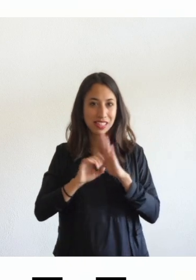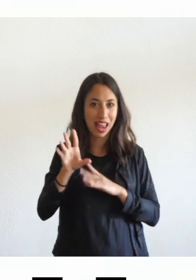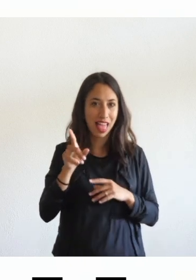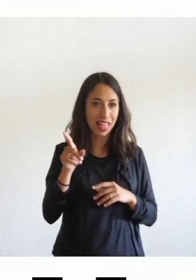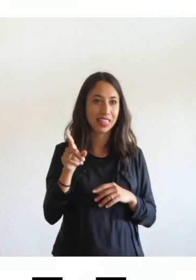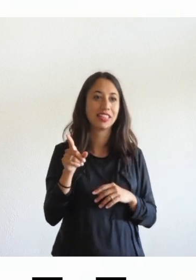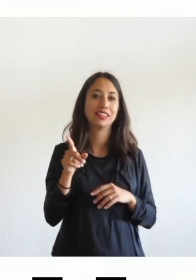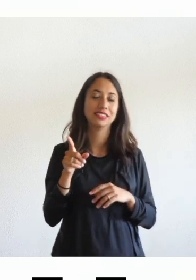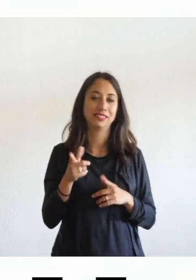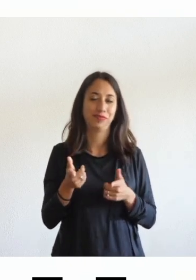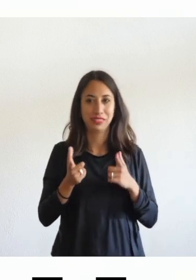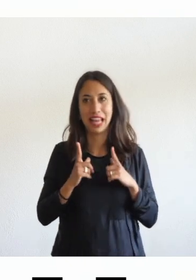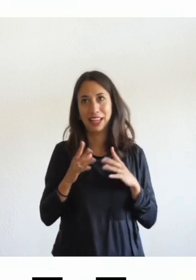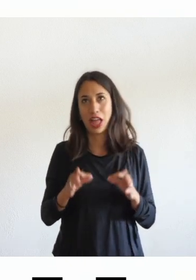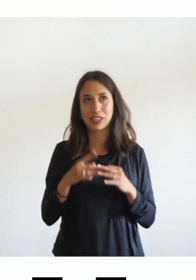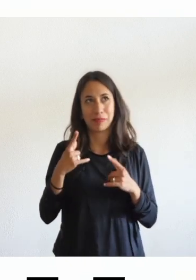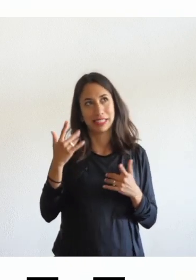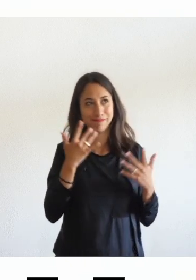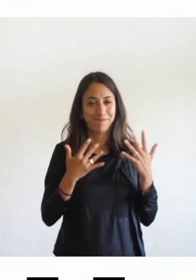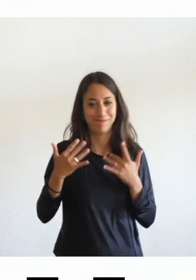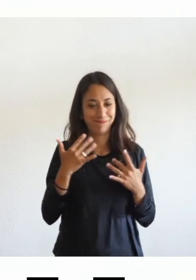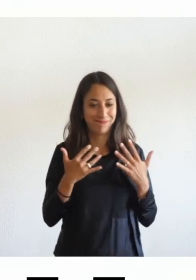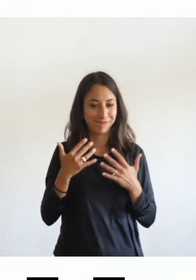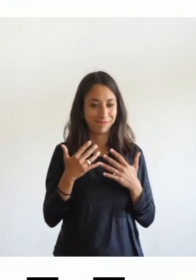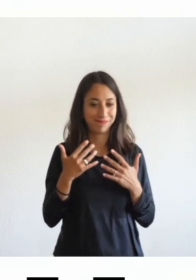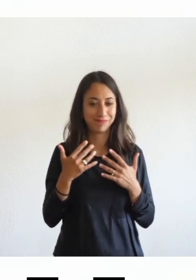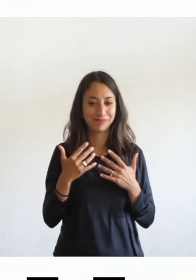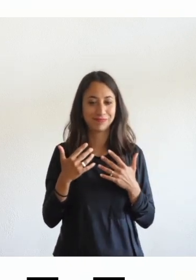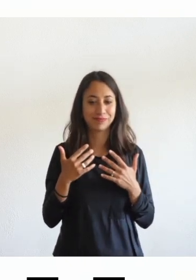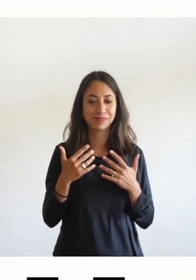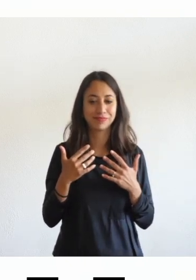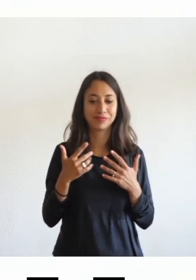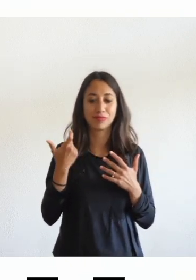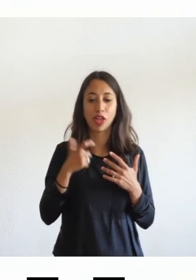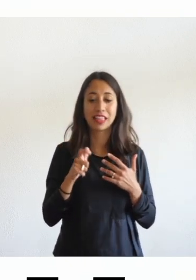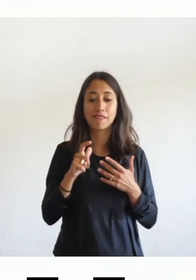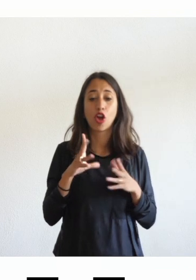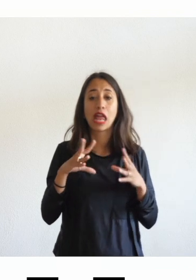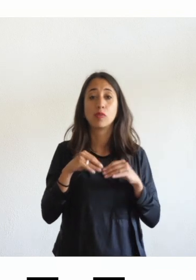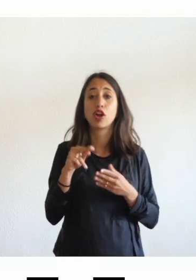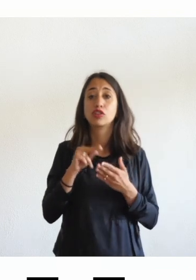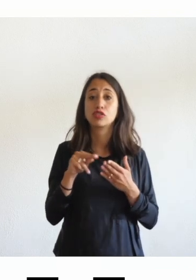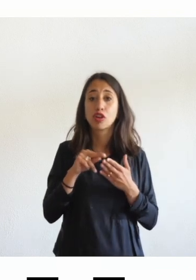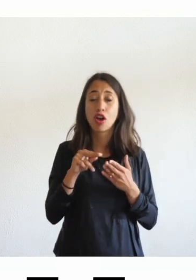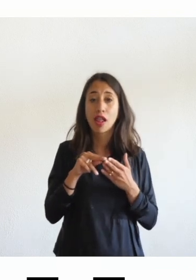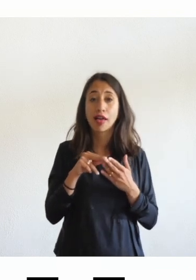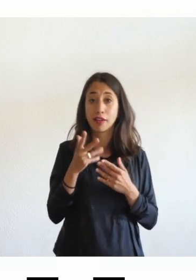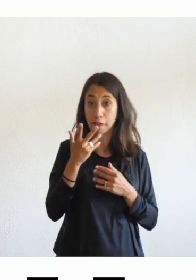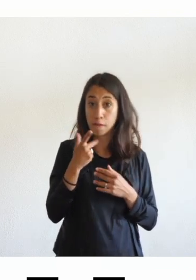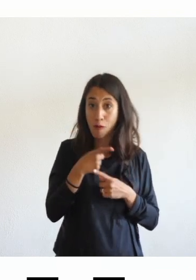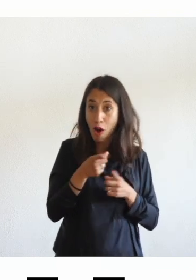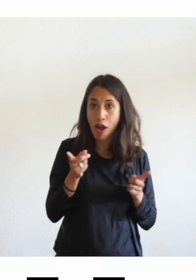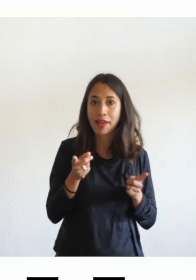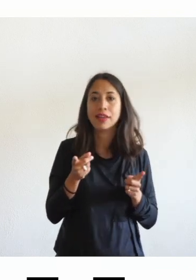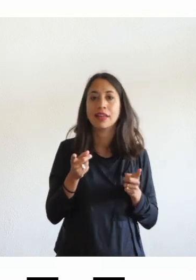portiamo avanti col tema l'inclusione scolastica la fai se puoi fornire i